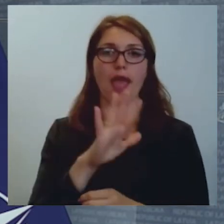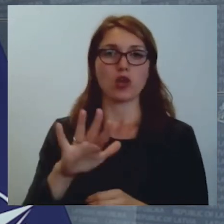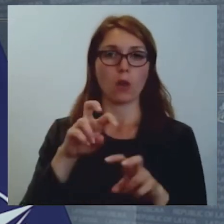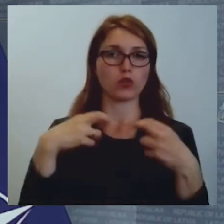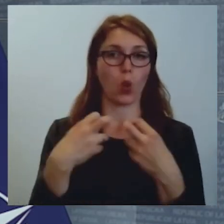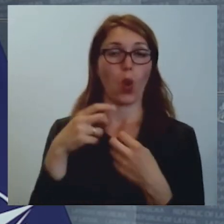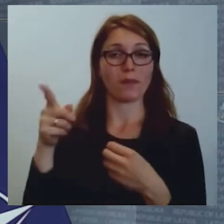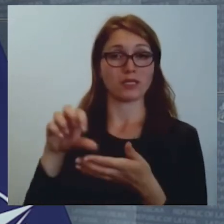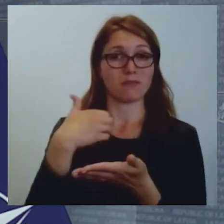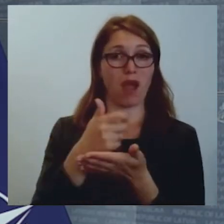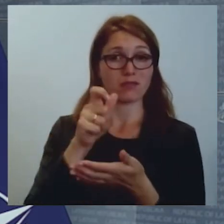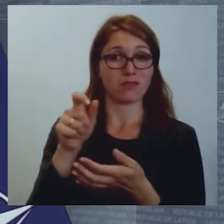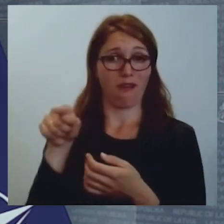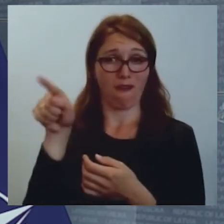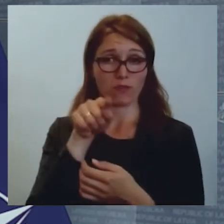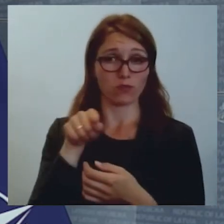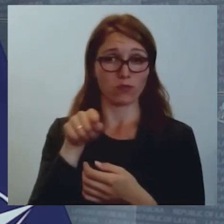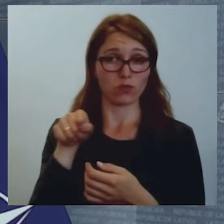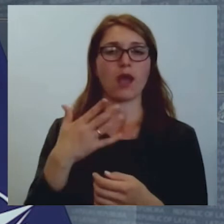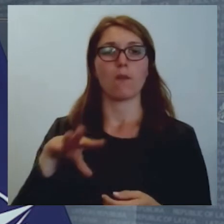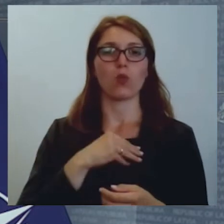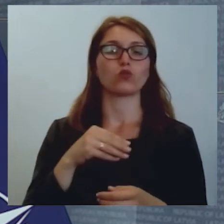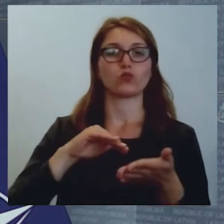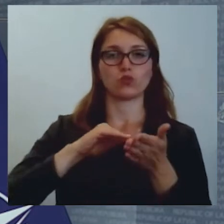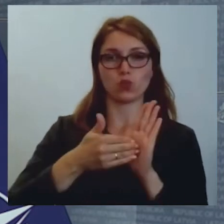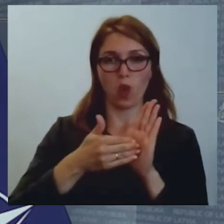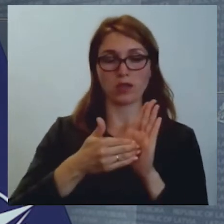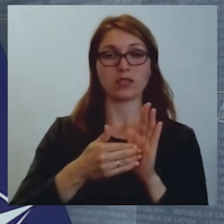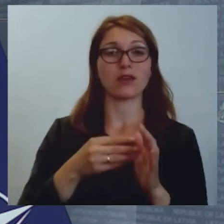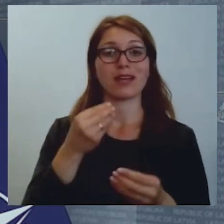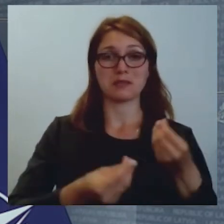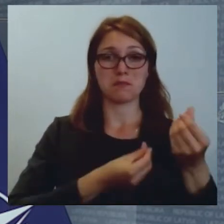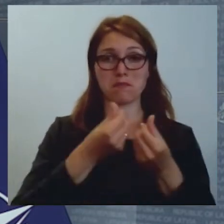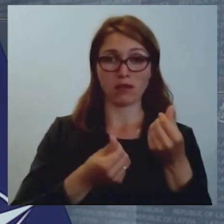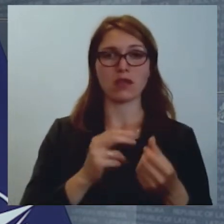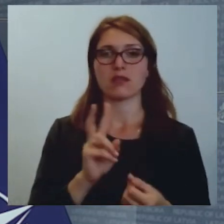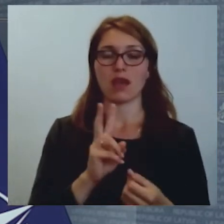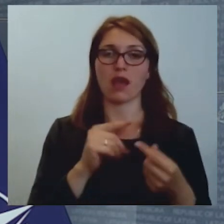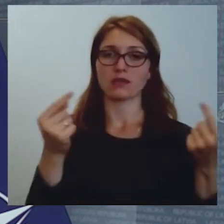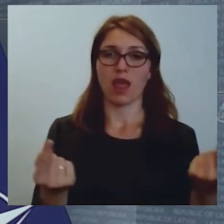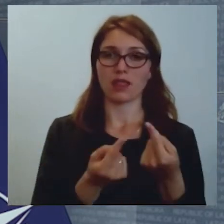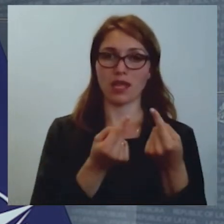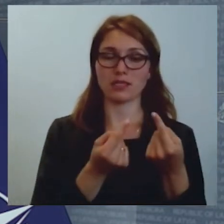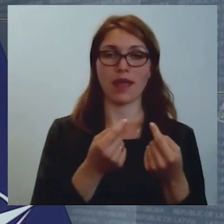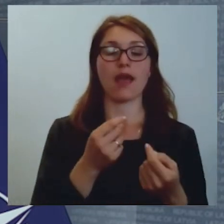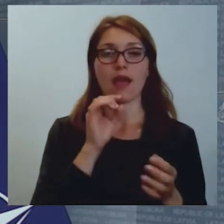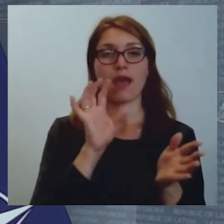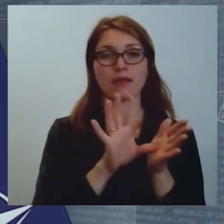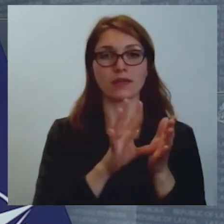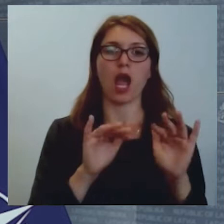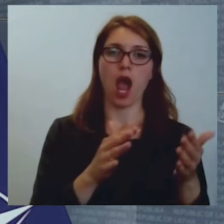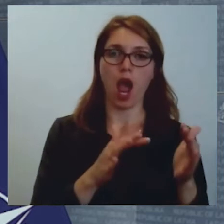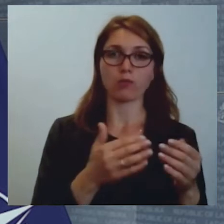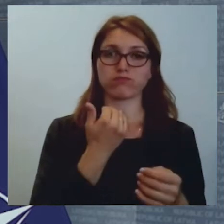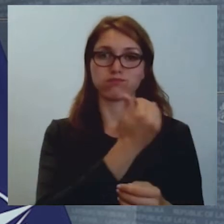mūsu situācijā šīs izmaksas, kas ir attiecināmas uz energo resursiem, ir